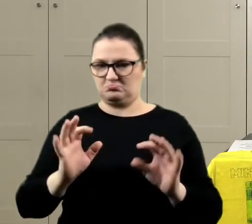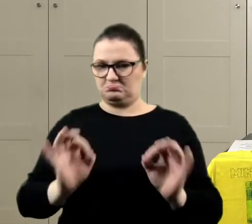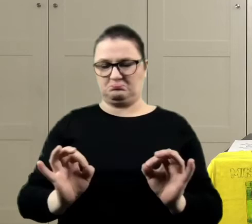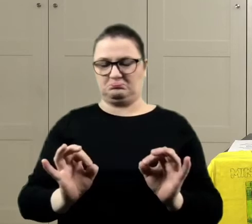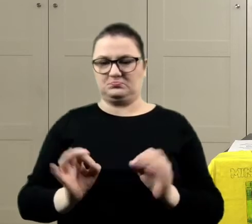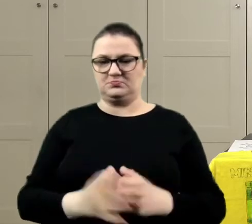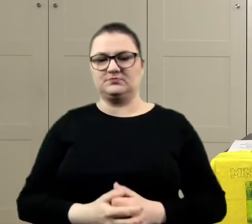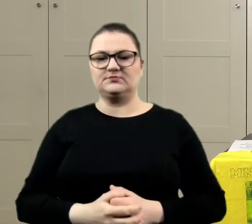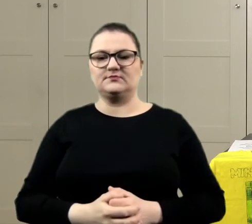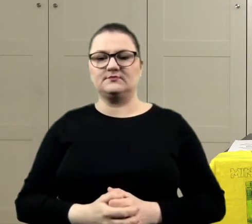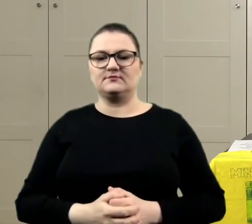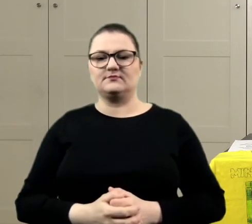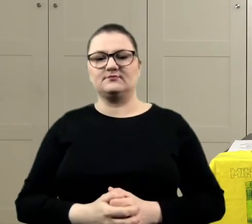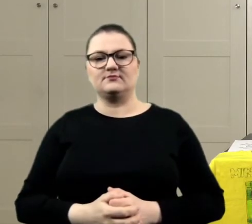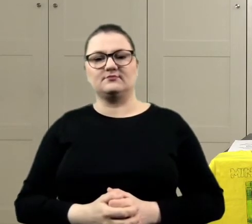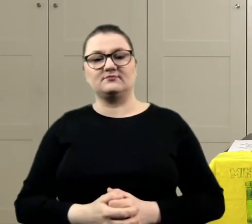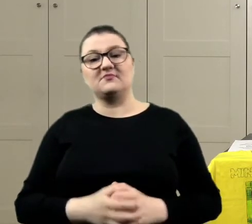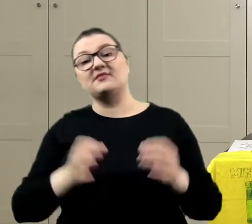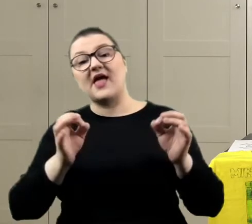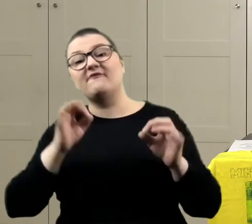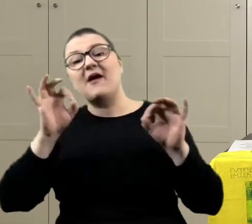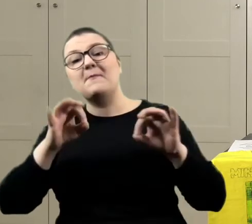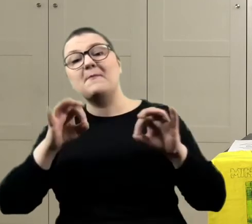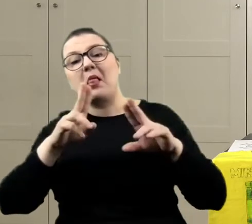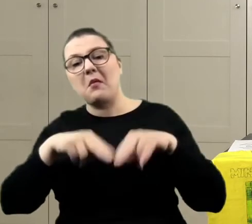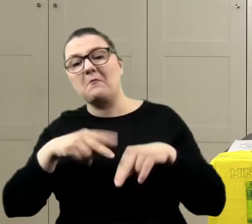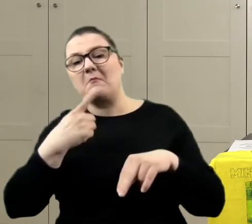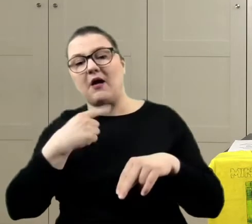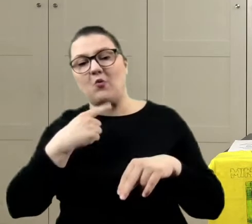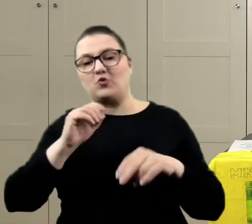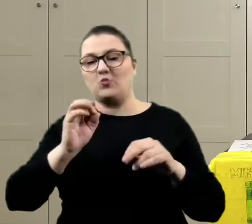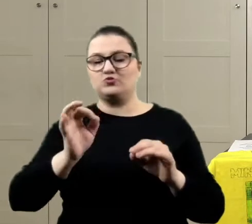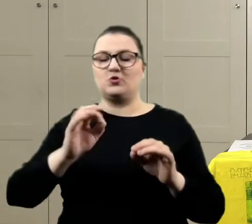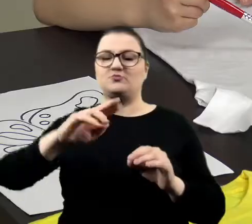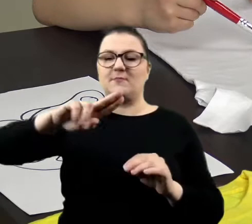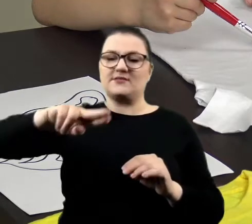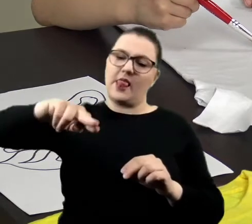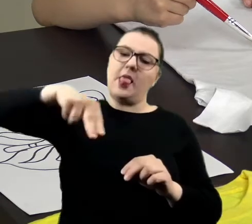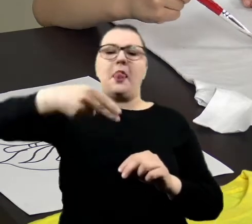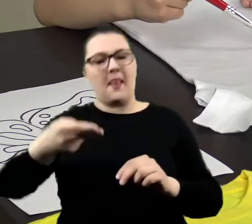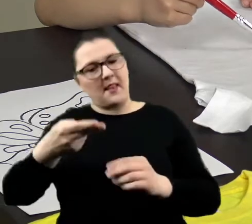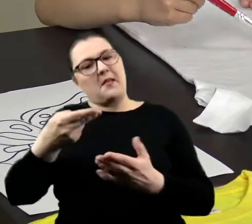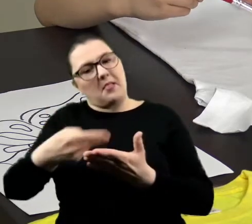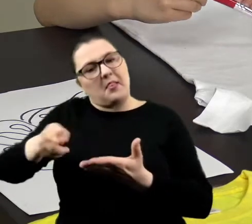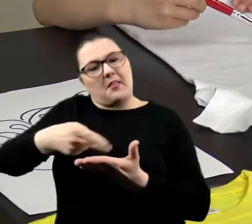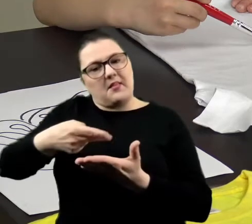Teraz już mało masz farby. O, dobrze. Przekręciłaś na drugą stronę pędzelek. Tutaj było troszeczkę jeszcze.